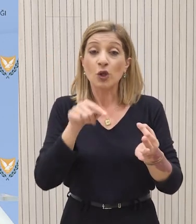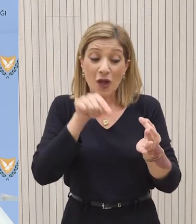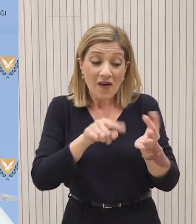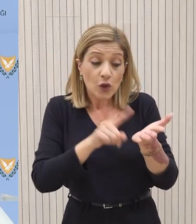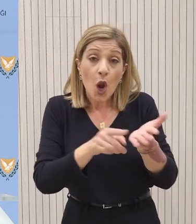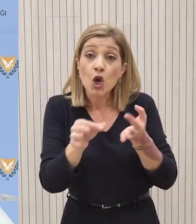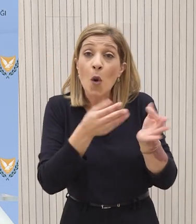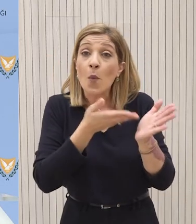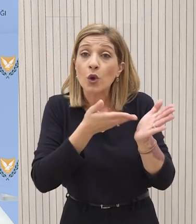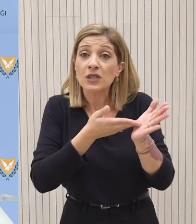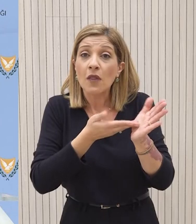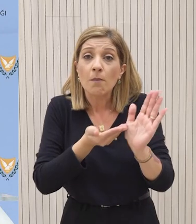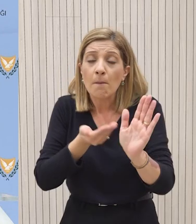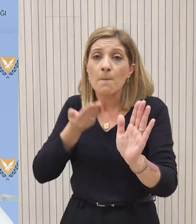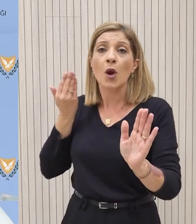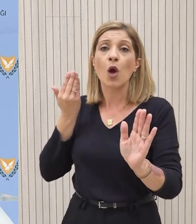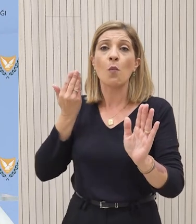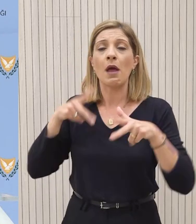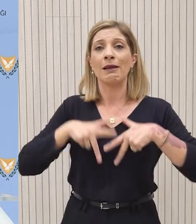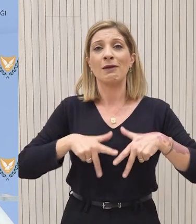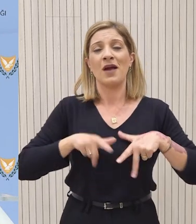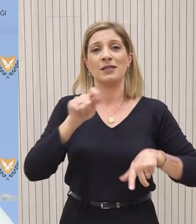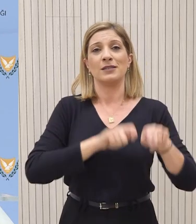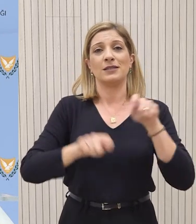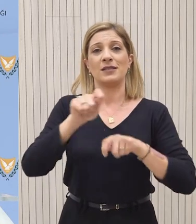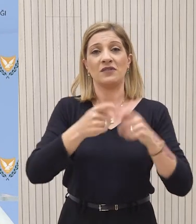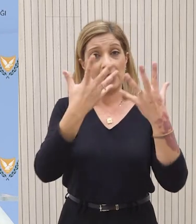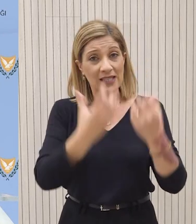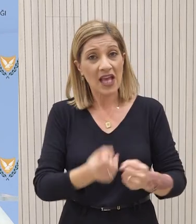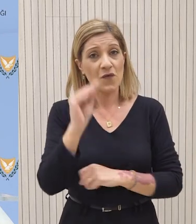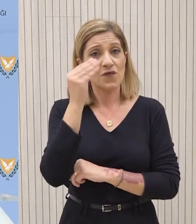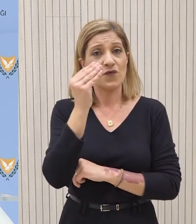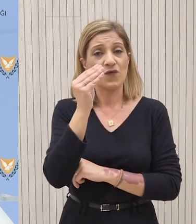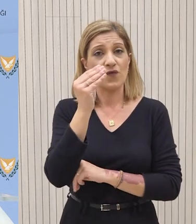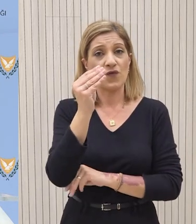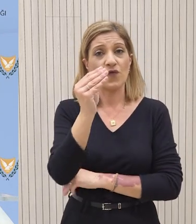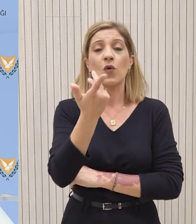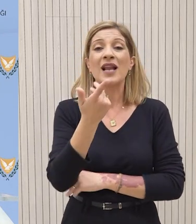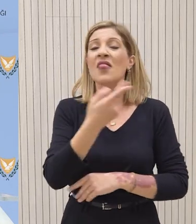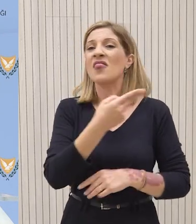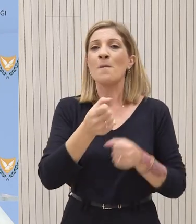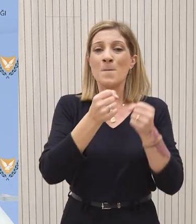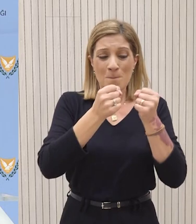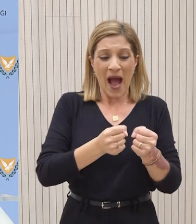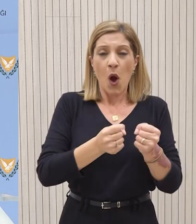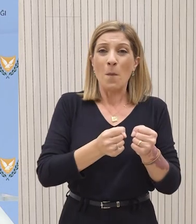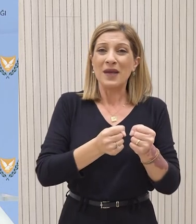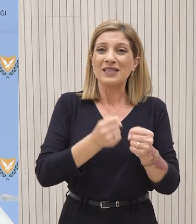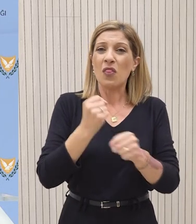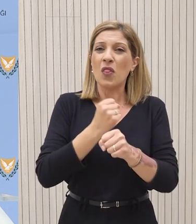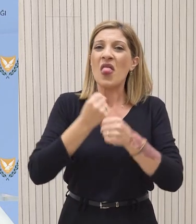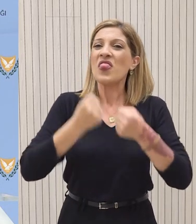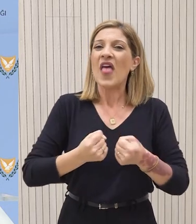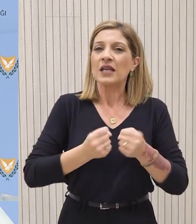κυβέρνησης, με την στήριξη του Δημοκρατικού Συναγερμού, που υπήρχε στην Βουλή, να μην προνοείται η διαδικασία αποπαγοποίησης θέσεων από τη Βουλή των